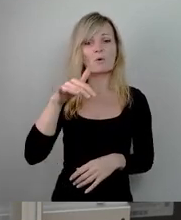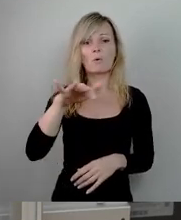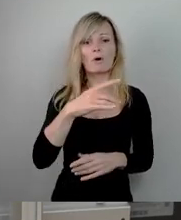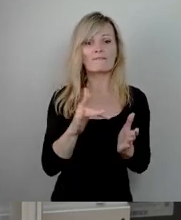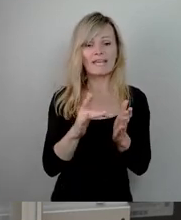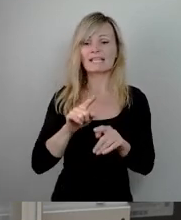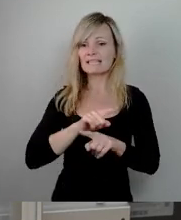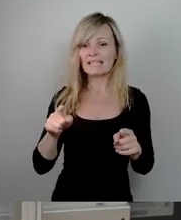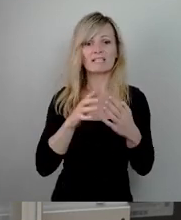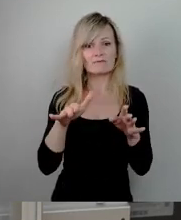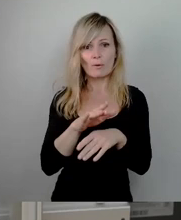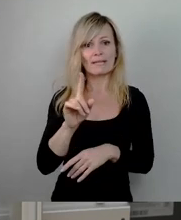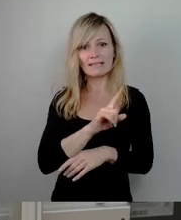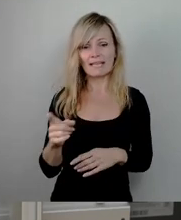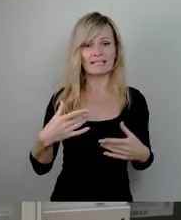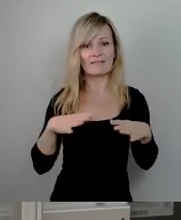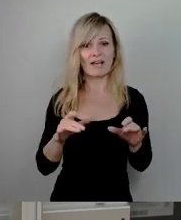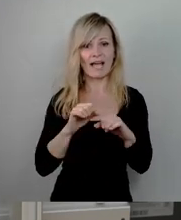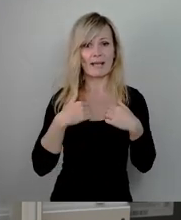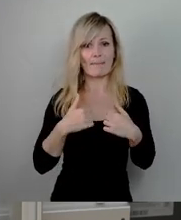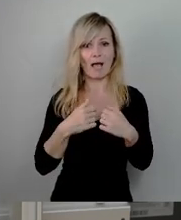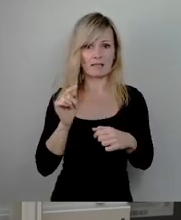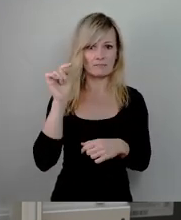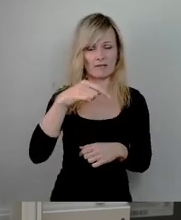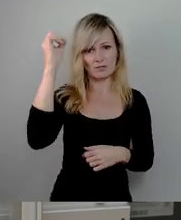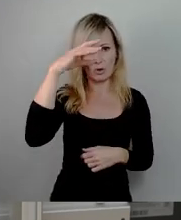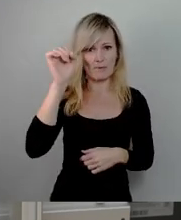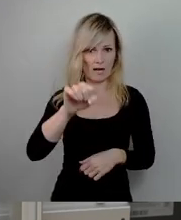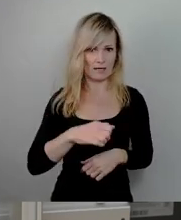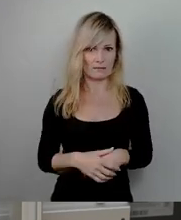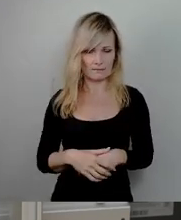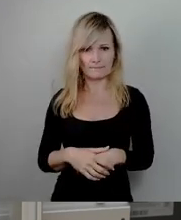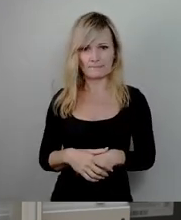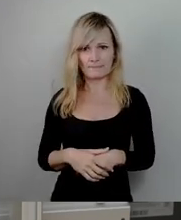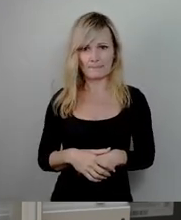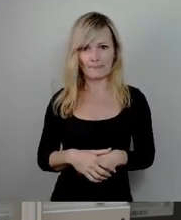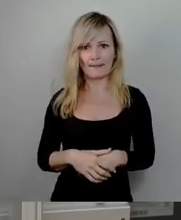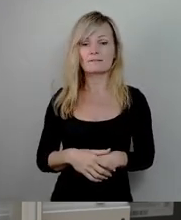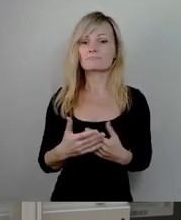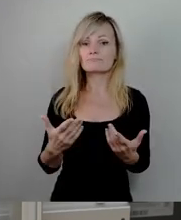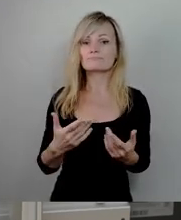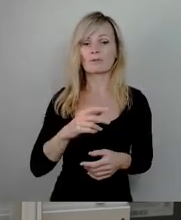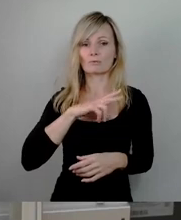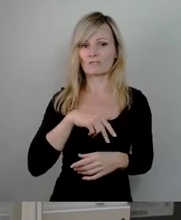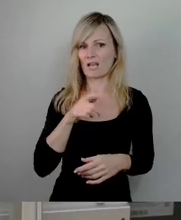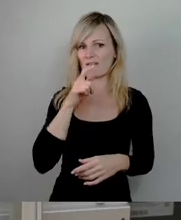nicht ins Freibad gehen kann, zum Beispiel im Sommer. Irgendwo muss man doch mal eine soziale Verantwortung auch in dieser Seite führen.